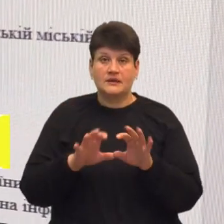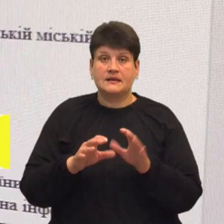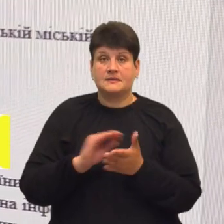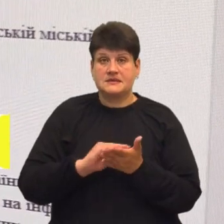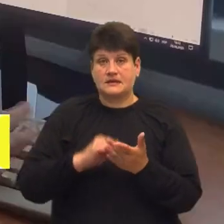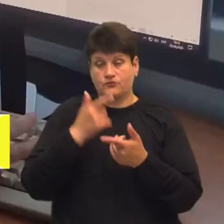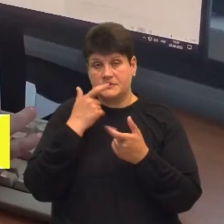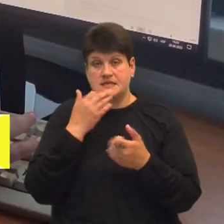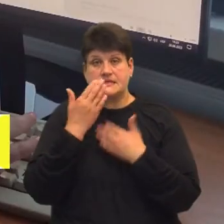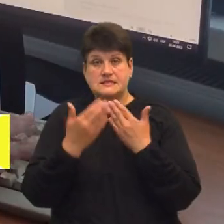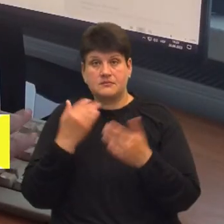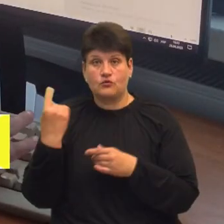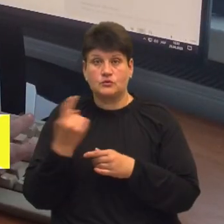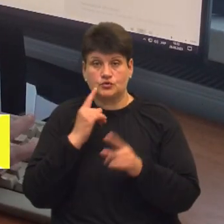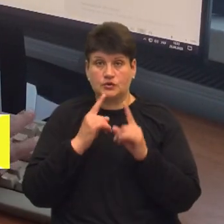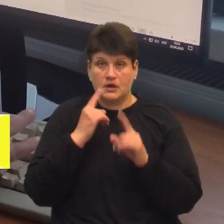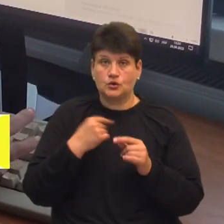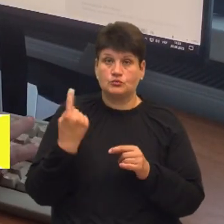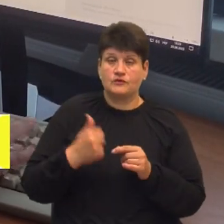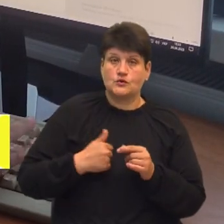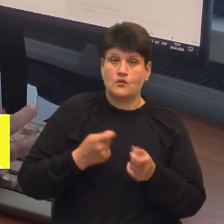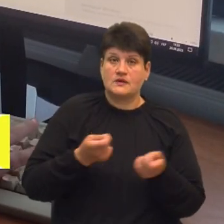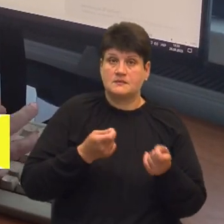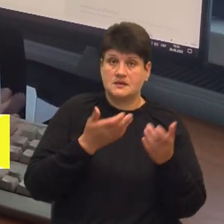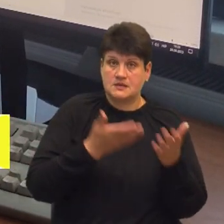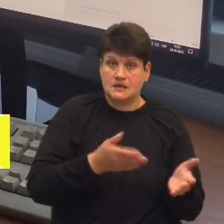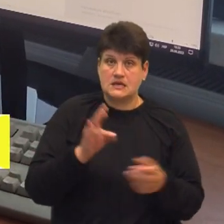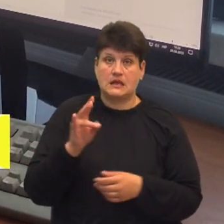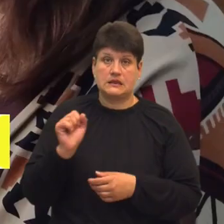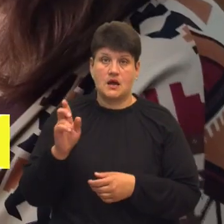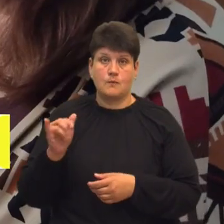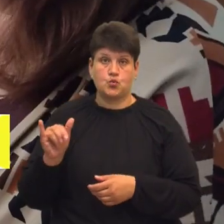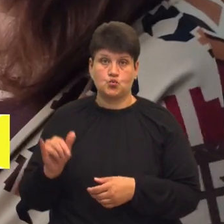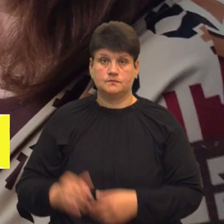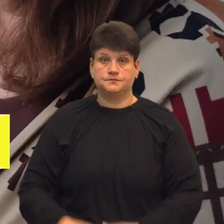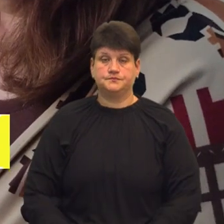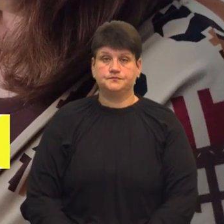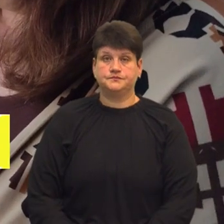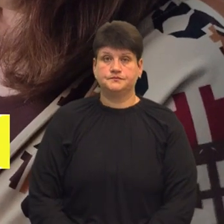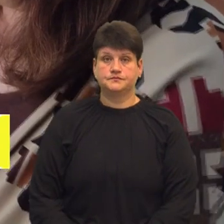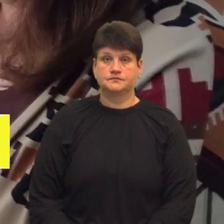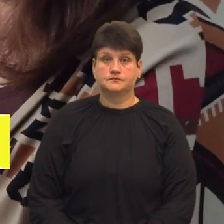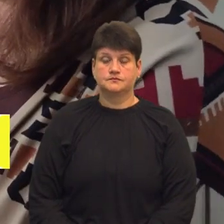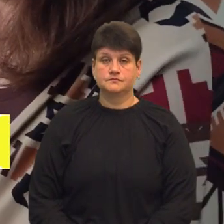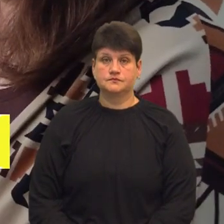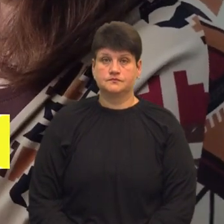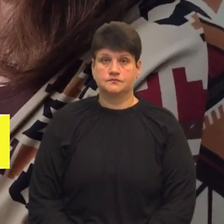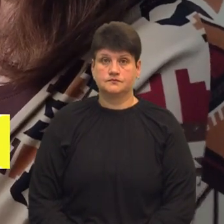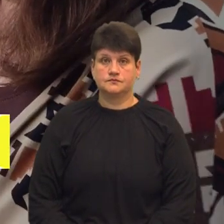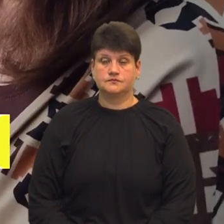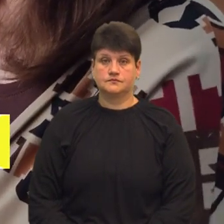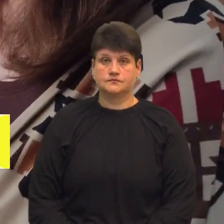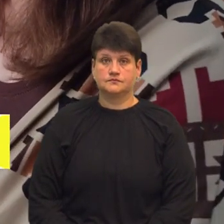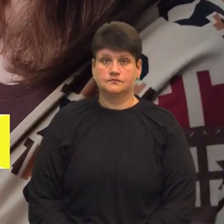запити до обласної ради, обласної військової адміністрації та НАБУ. Любов Гадомська, Діана Ярошенко, Василь Панчук, Суспільна новини,